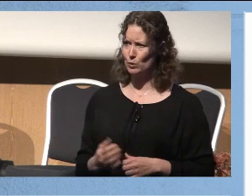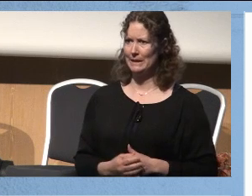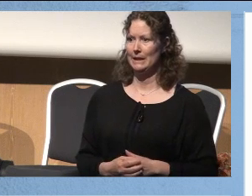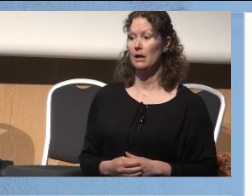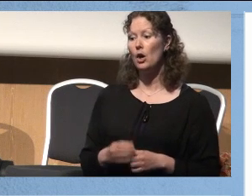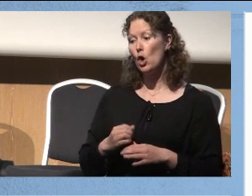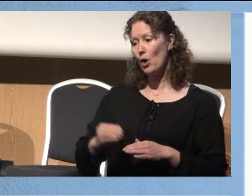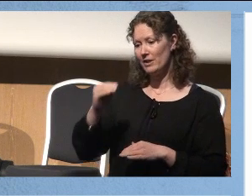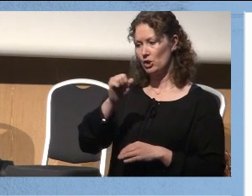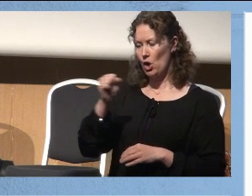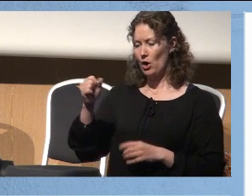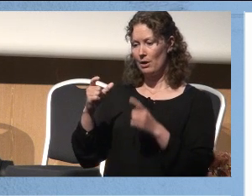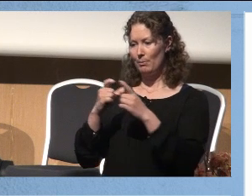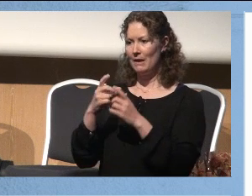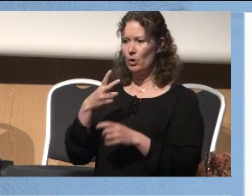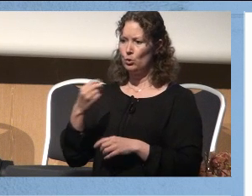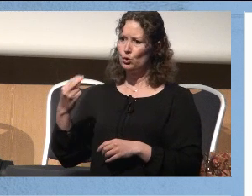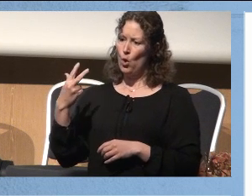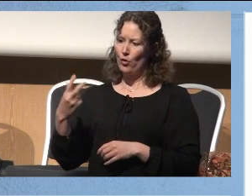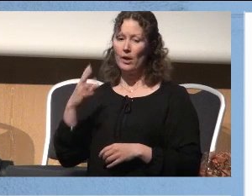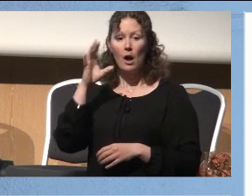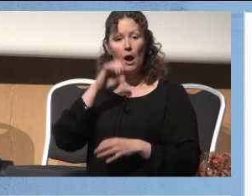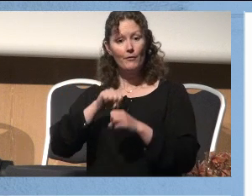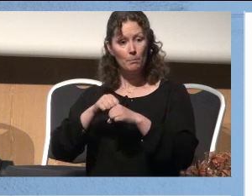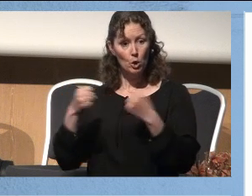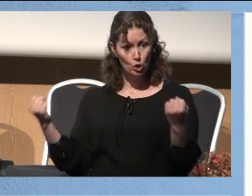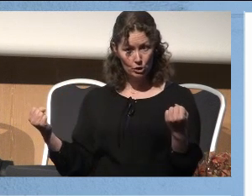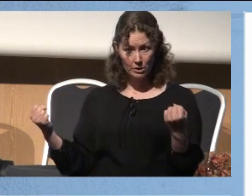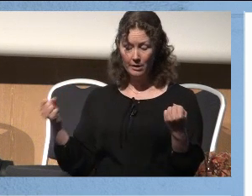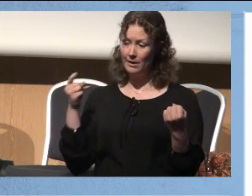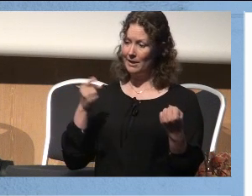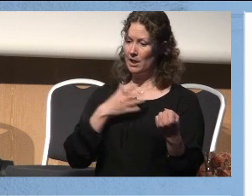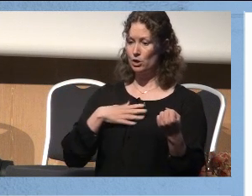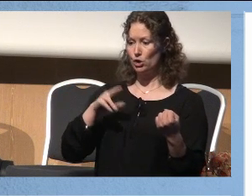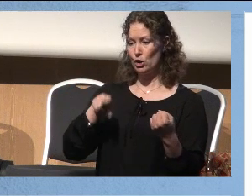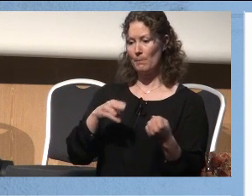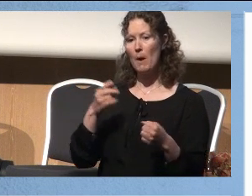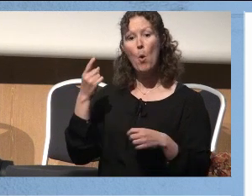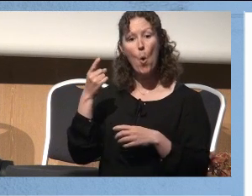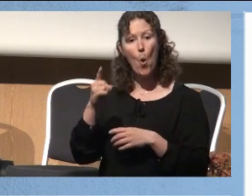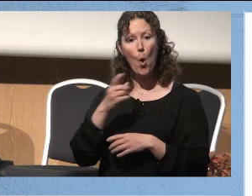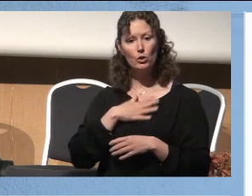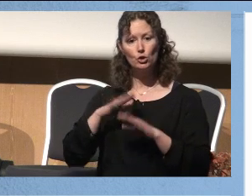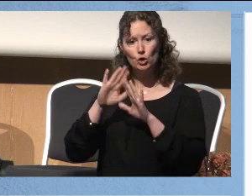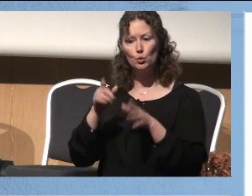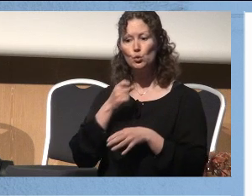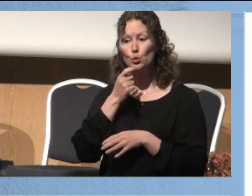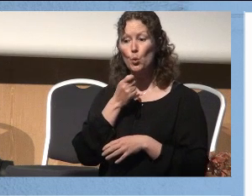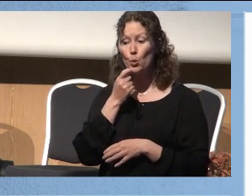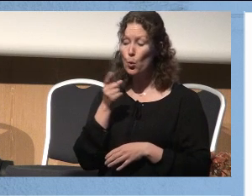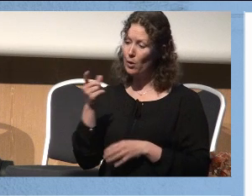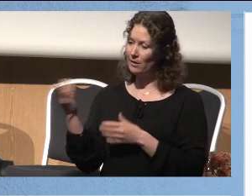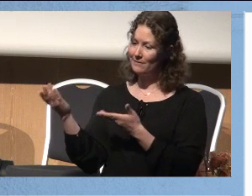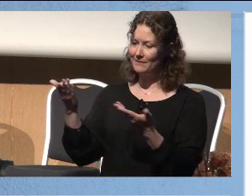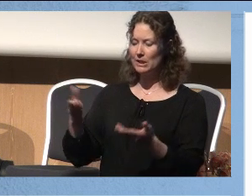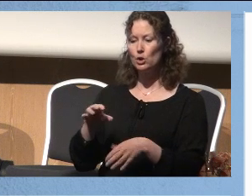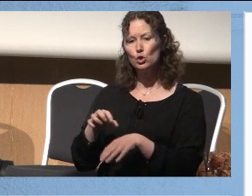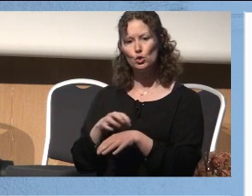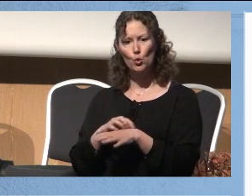Øverst og høyre, bildet fra 2008 i Aftenposten, det er en sykepleier på Åhl sykehusstugu som viser fremst